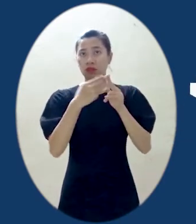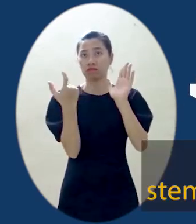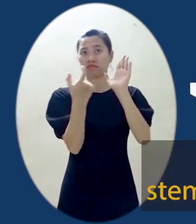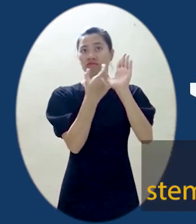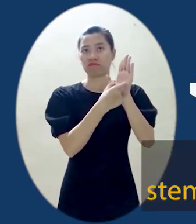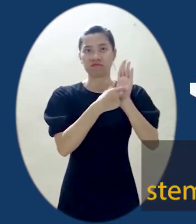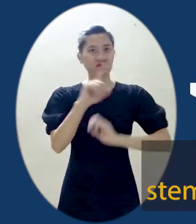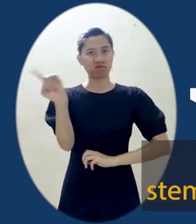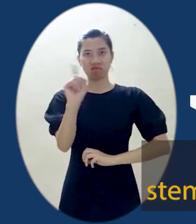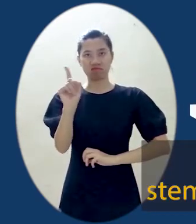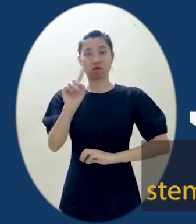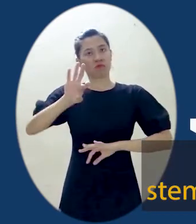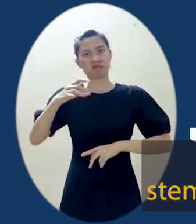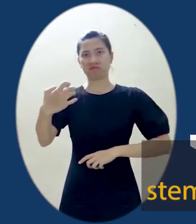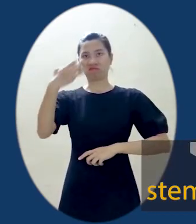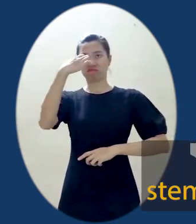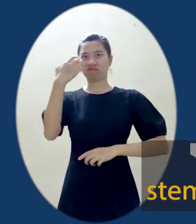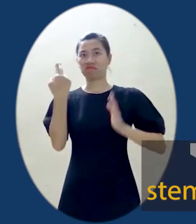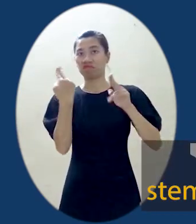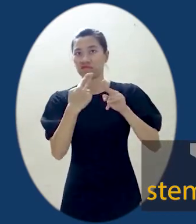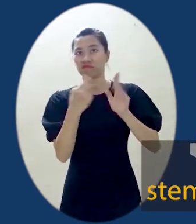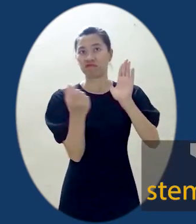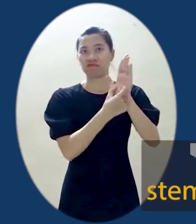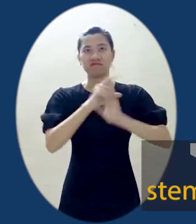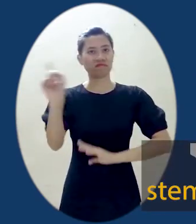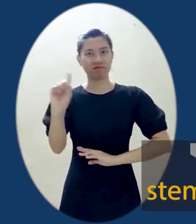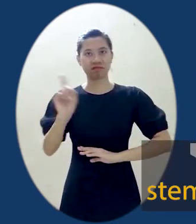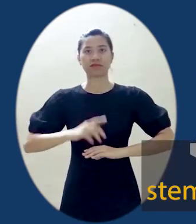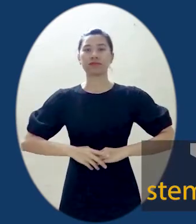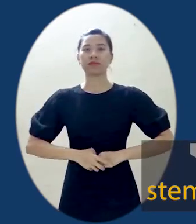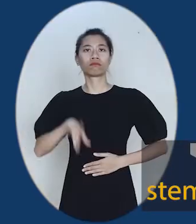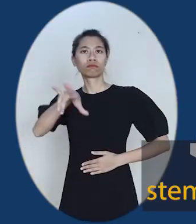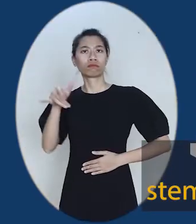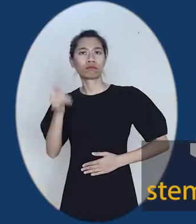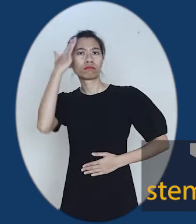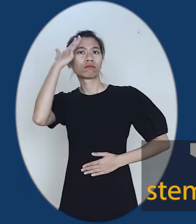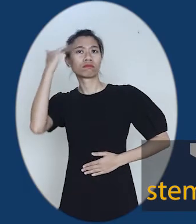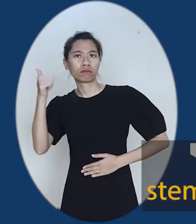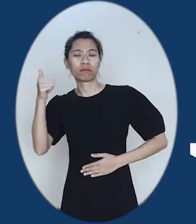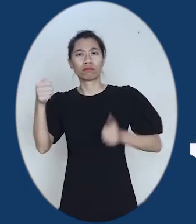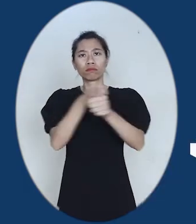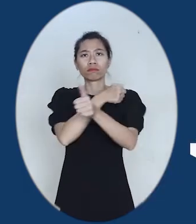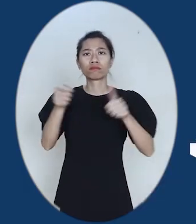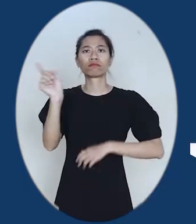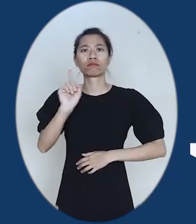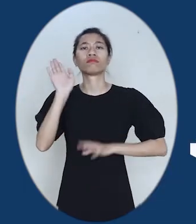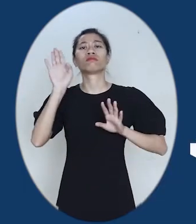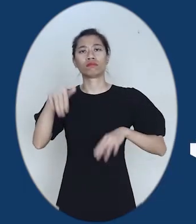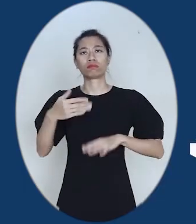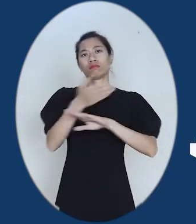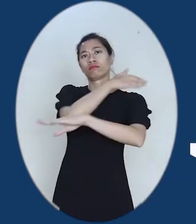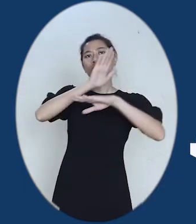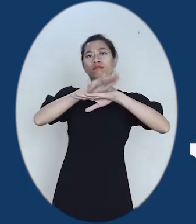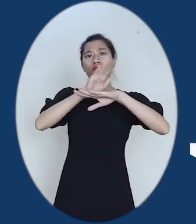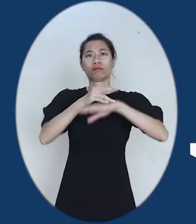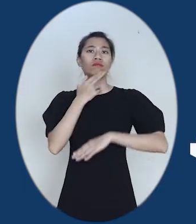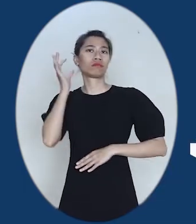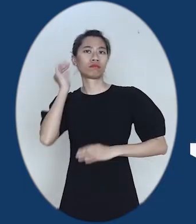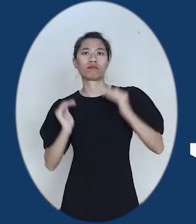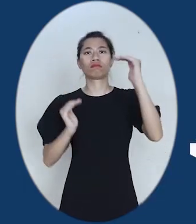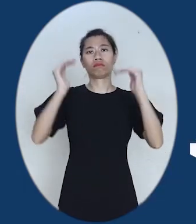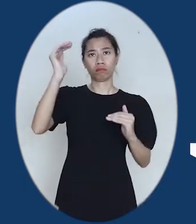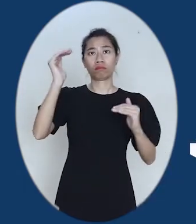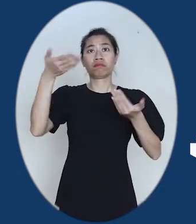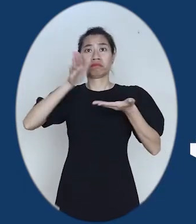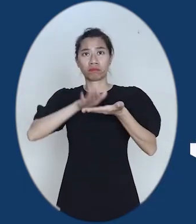Nguyên nhân gốc dễ của bạo lực giới đến từ sự bất bình đẳng trong mối quan hệ giữa nam và nữ Cùng với các thái độ và tư tưởng thiếu tôn